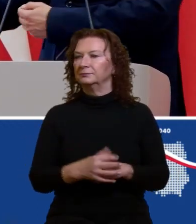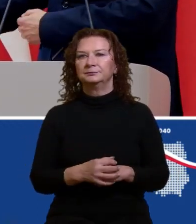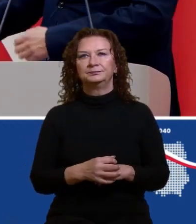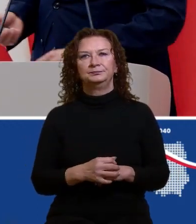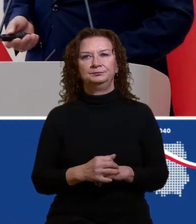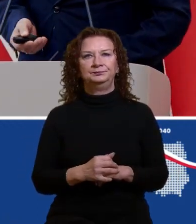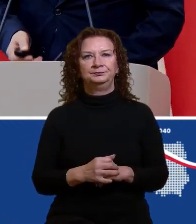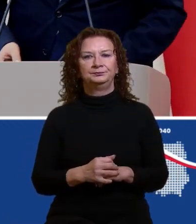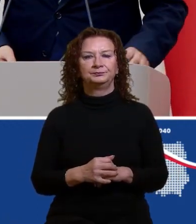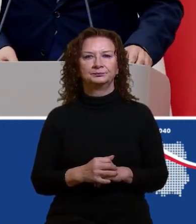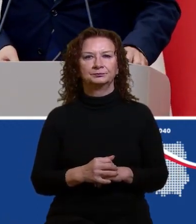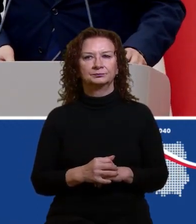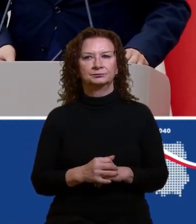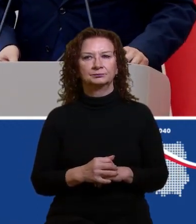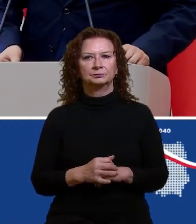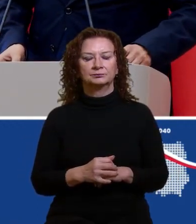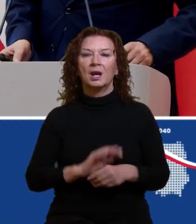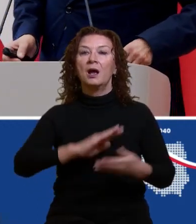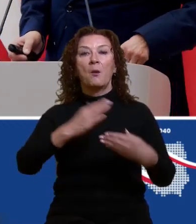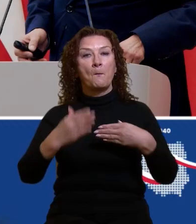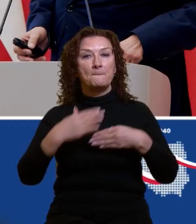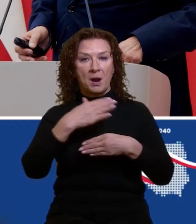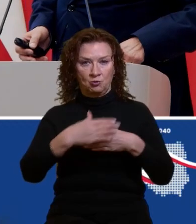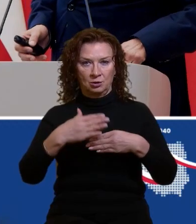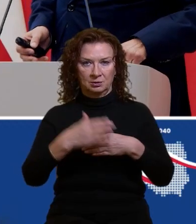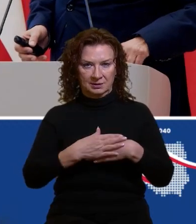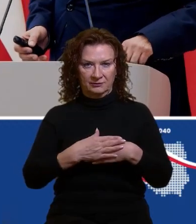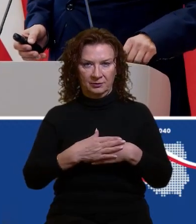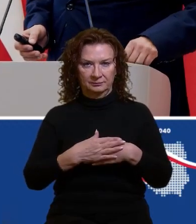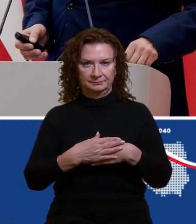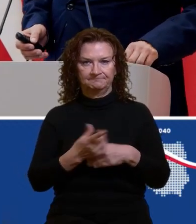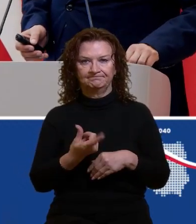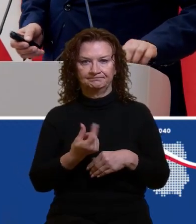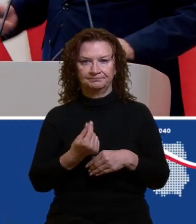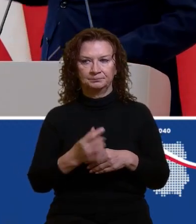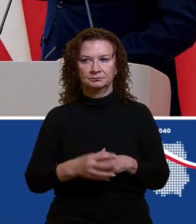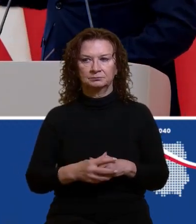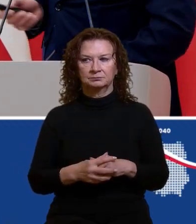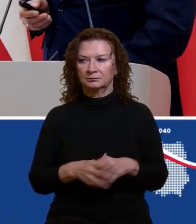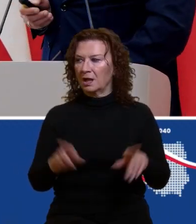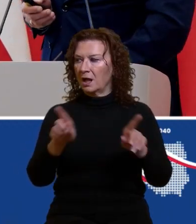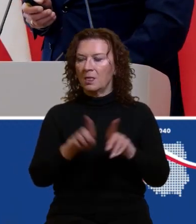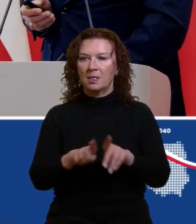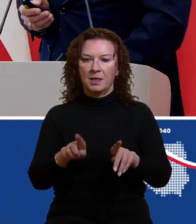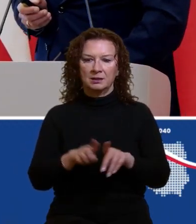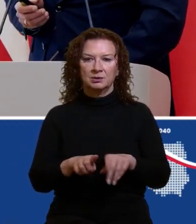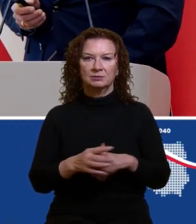małżonków, i także oczywiście